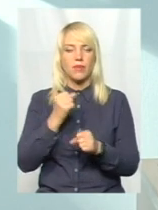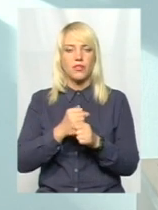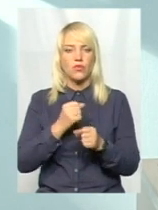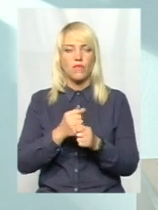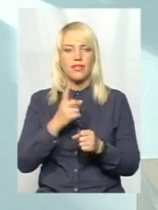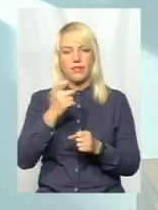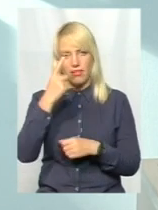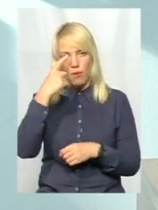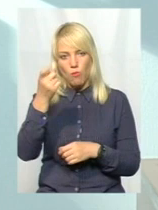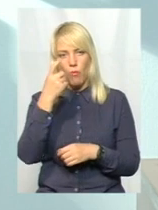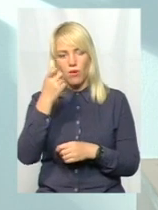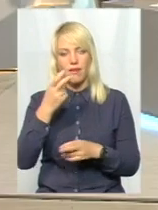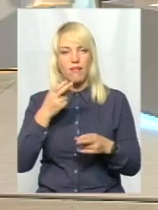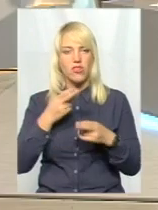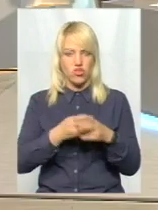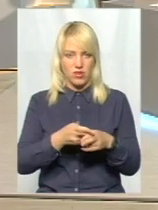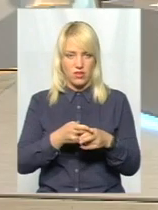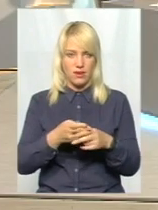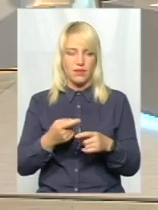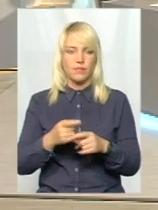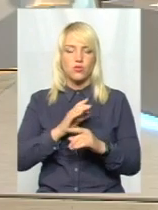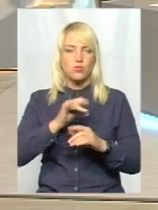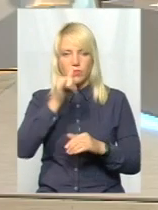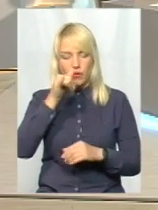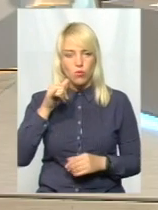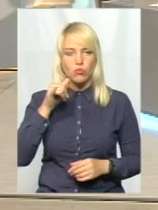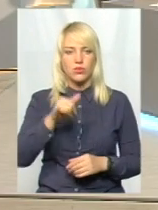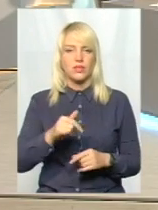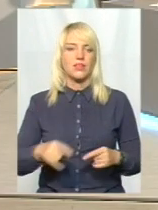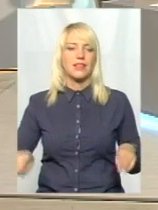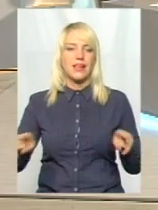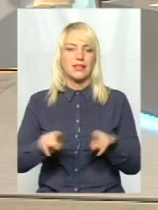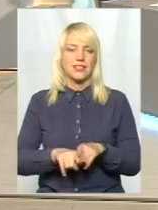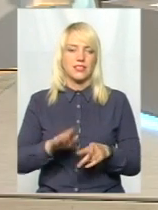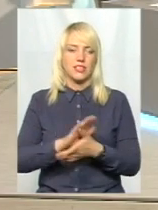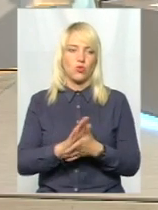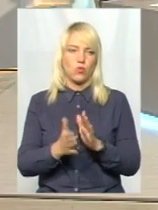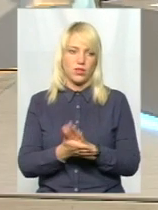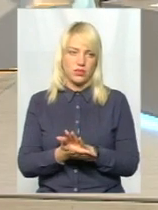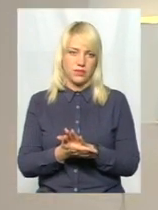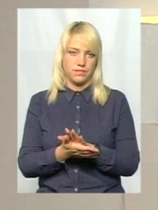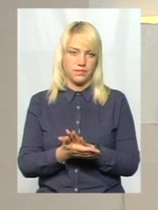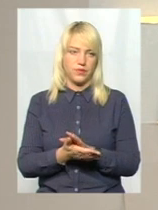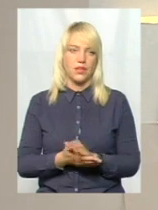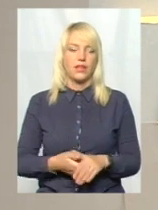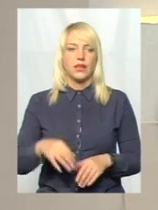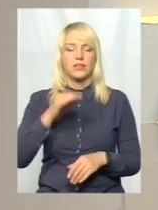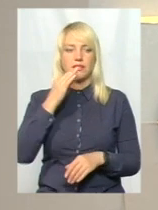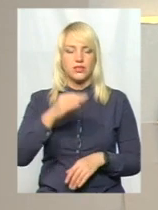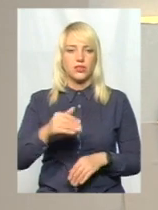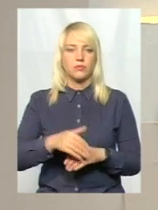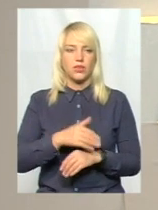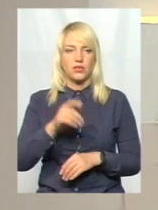попередження, на недопущення такої ситуації, яка виникла у Ямоленецькому районі. Скажіть, будь ласка, людей